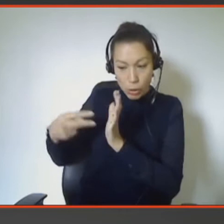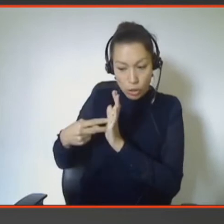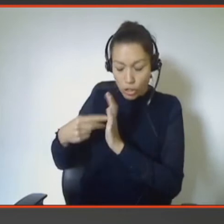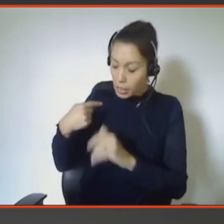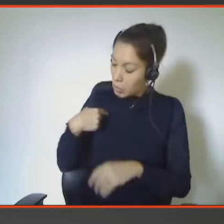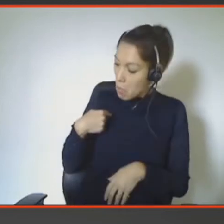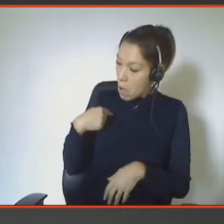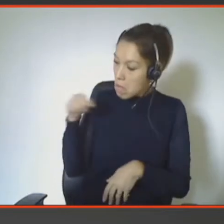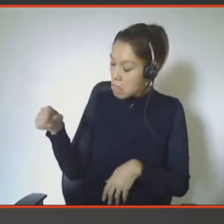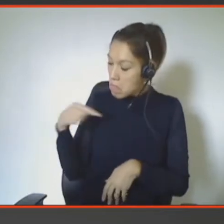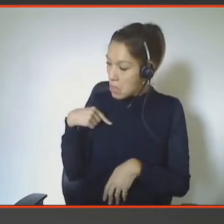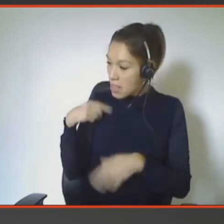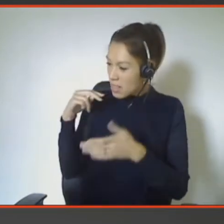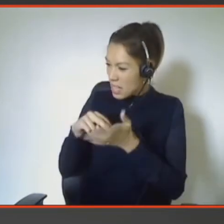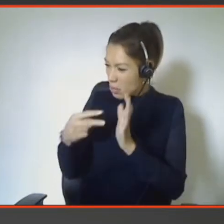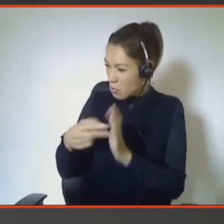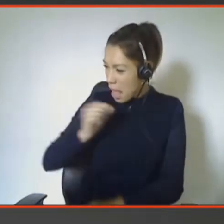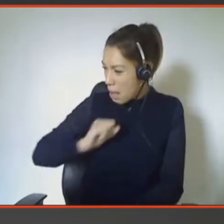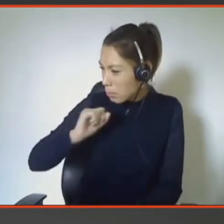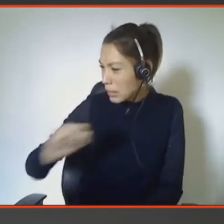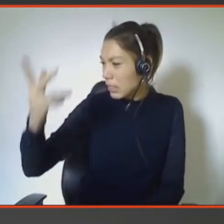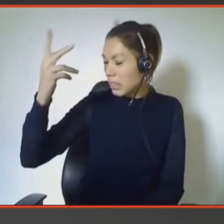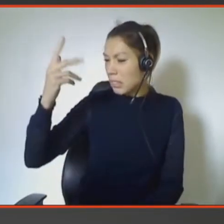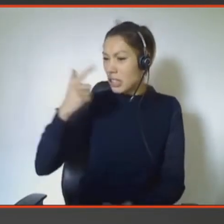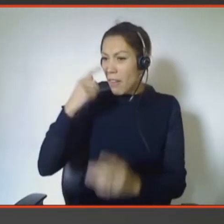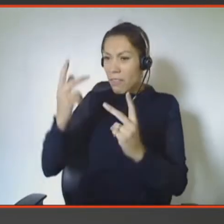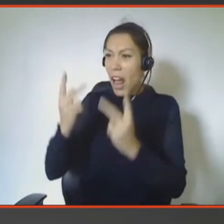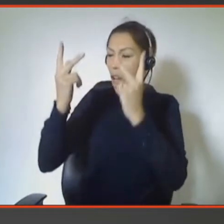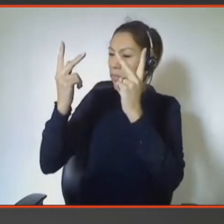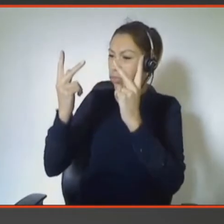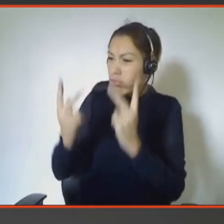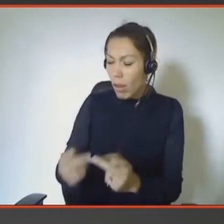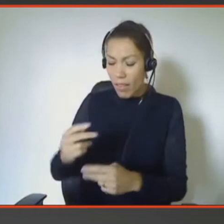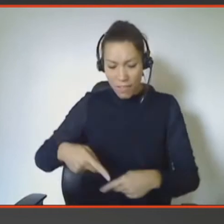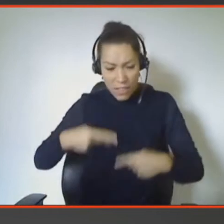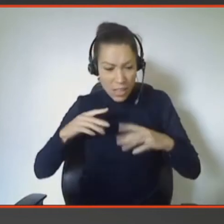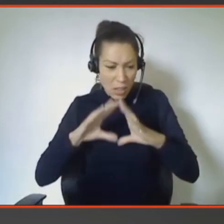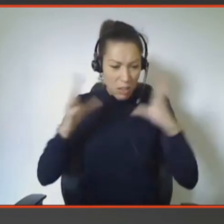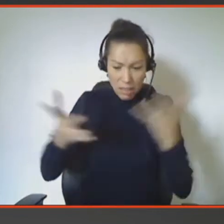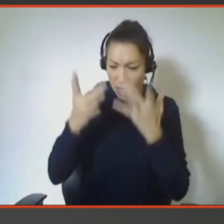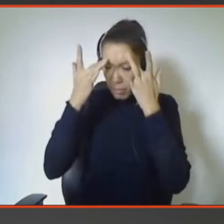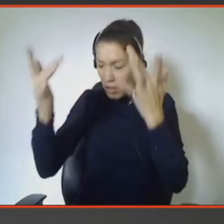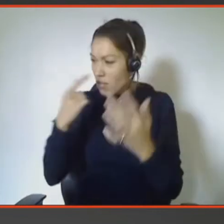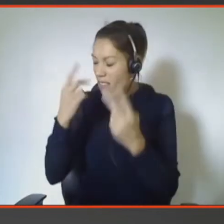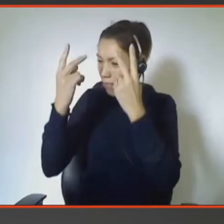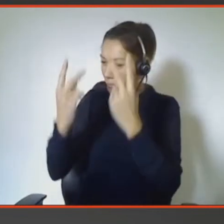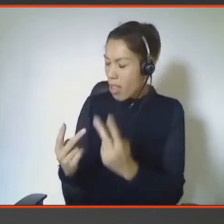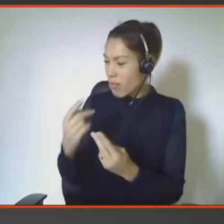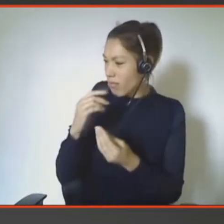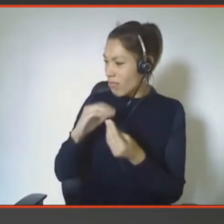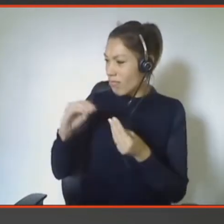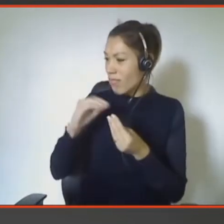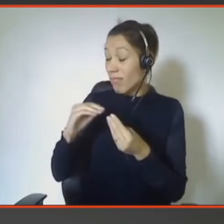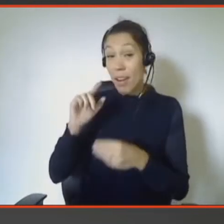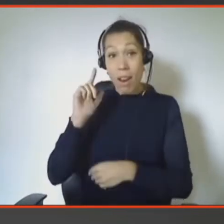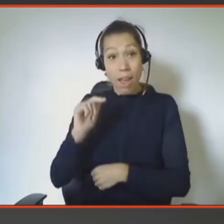valeur du sens de la vie, qu'on perd la valeur de certaines expériences. Et donc, il y eu en plus de cet aspect de revisiter